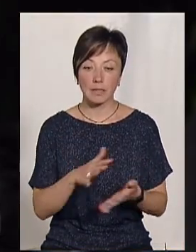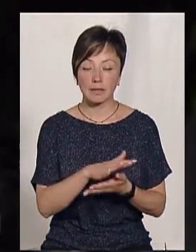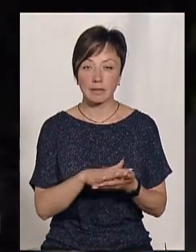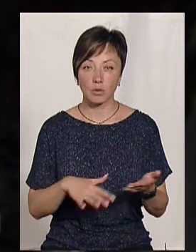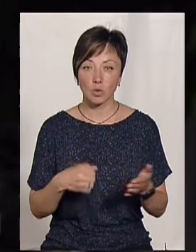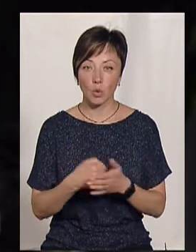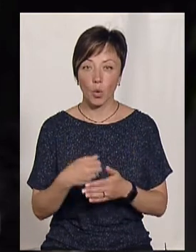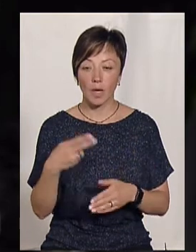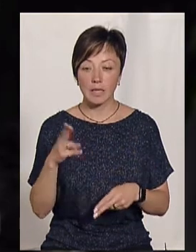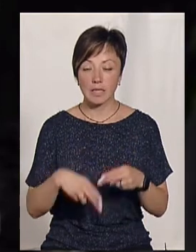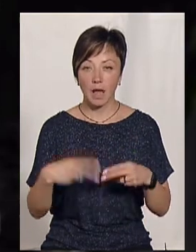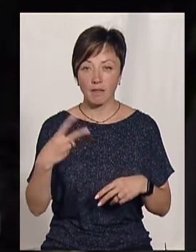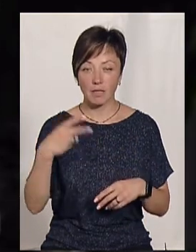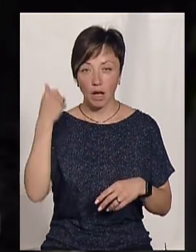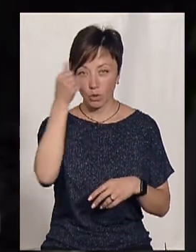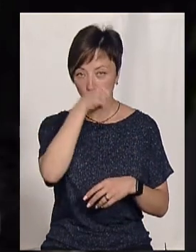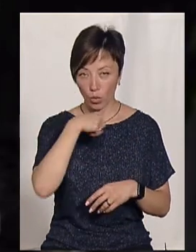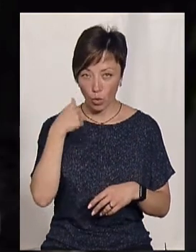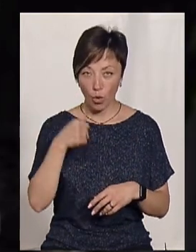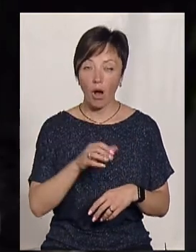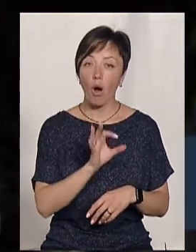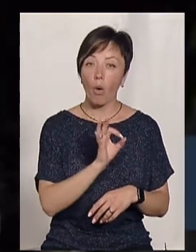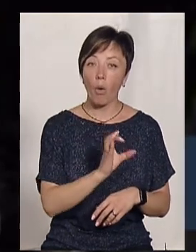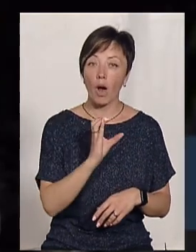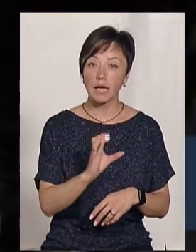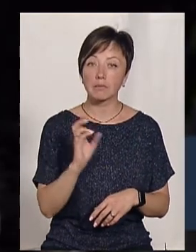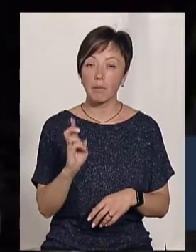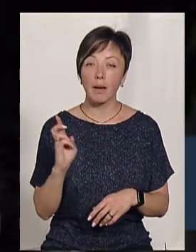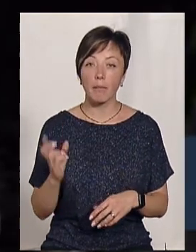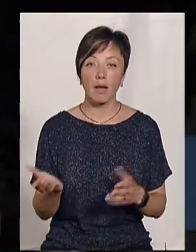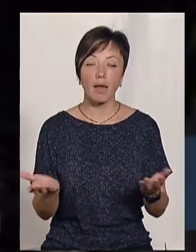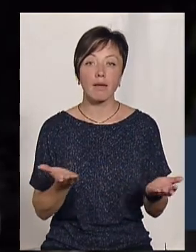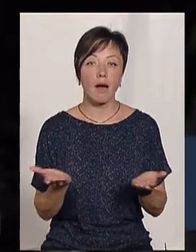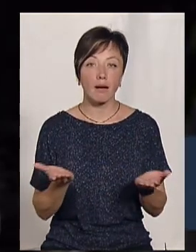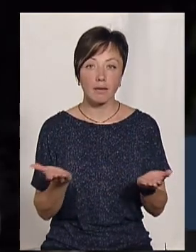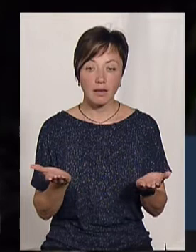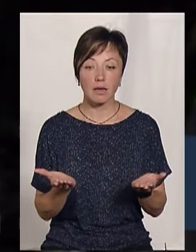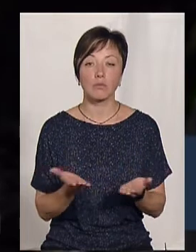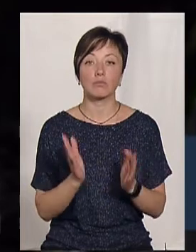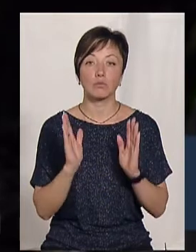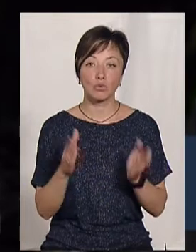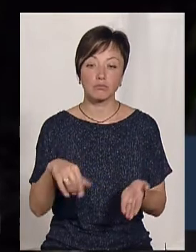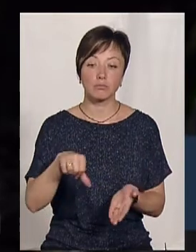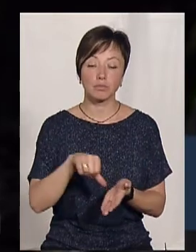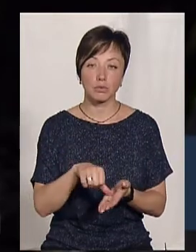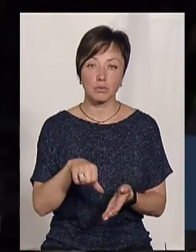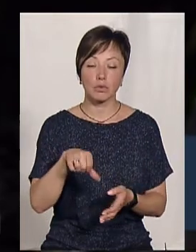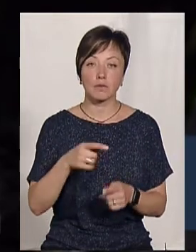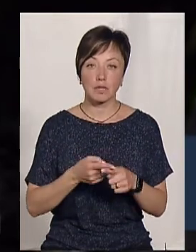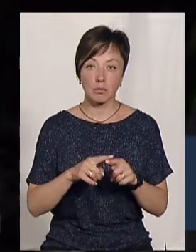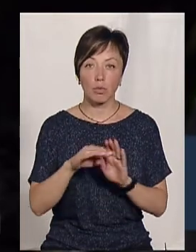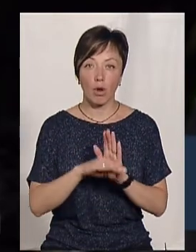до кінця 2020 року. Тобто ті ОСББ, які приймуть участь у цій програмі,